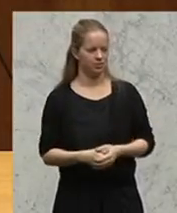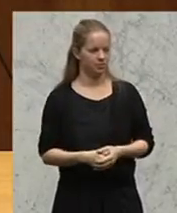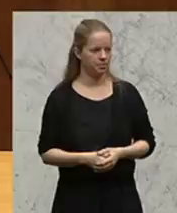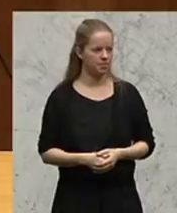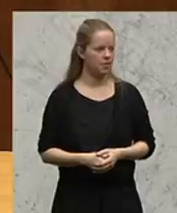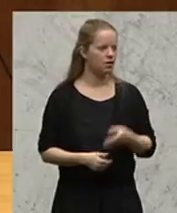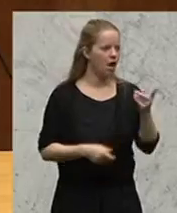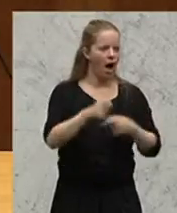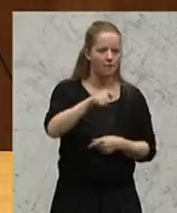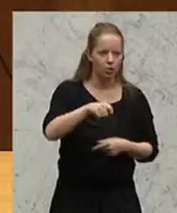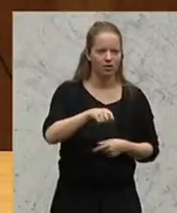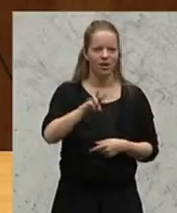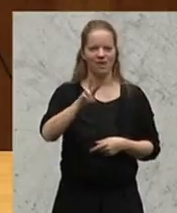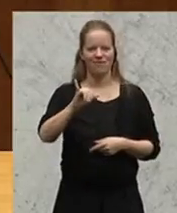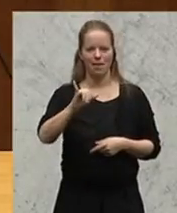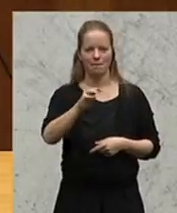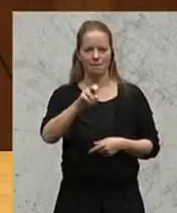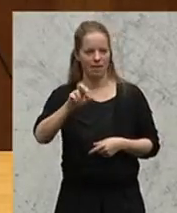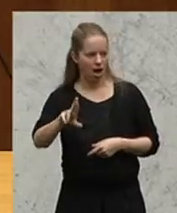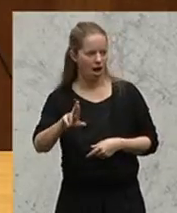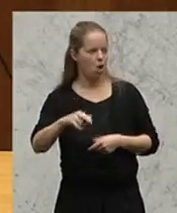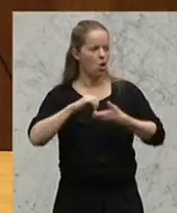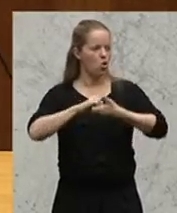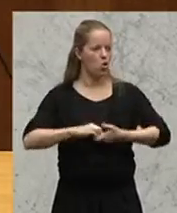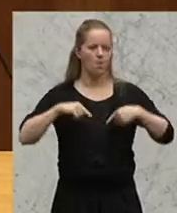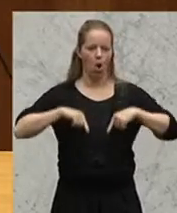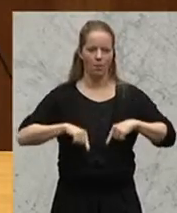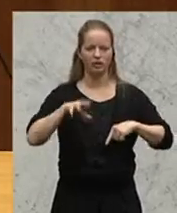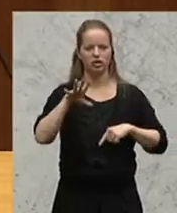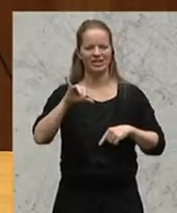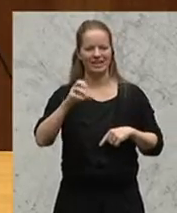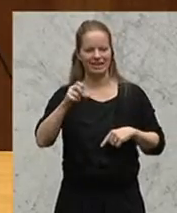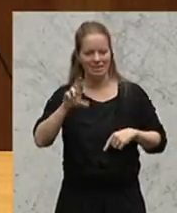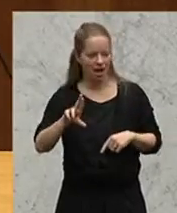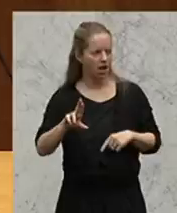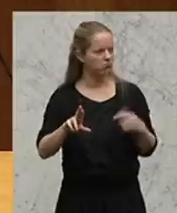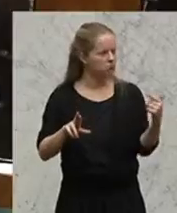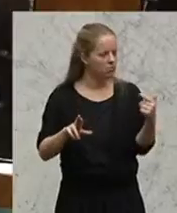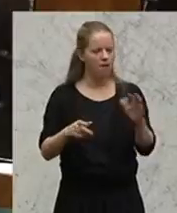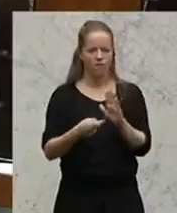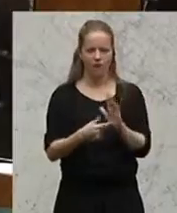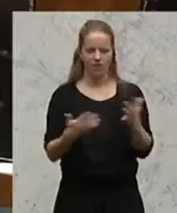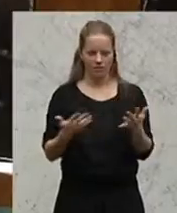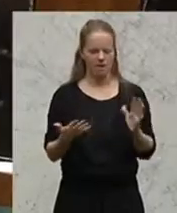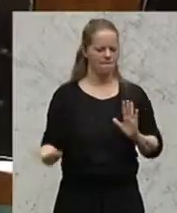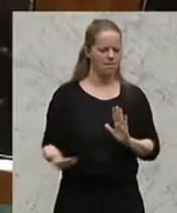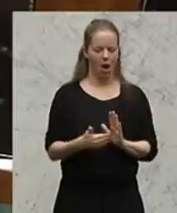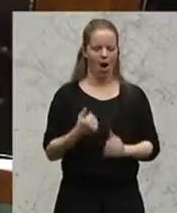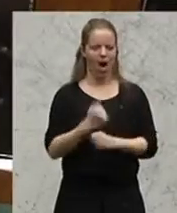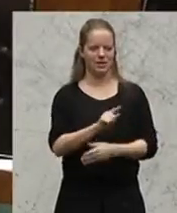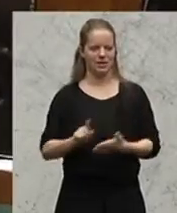Wimmer, Klubobmann Schieder forderten in dem Zusammenhang, wir brauchen eine Arbeitszeitverkürzung.